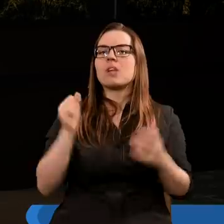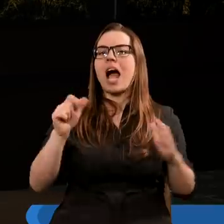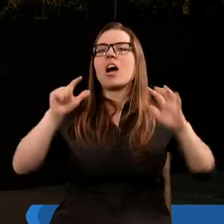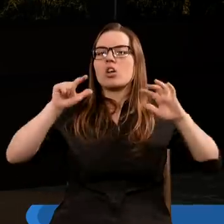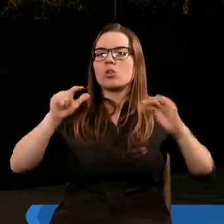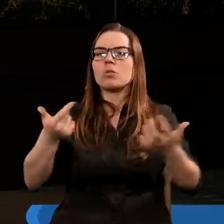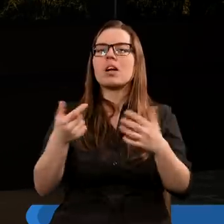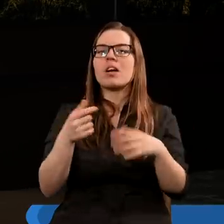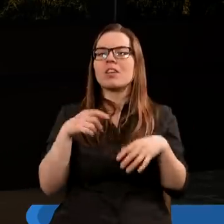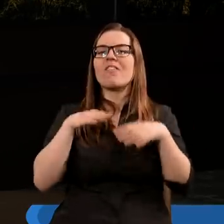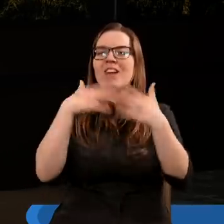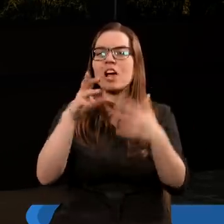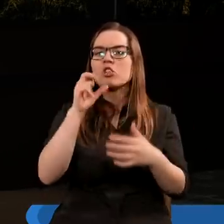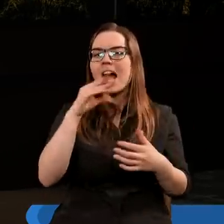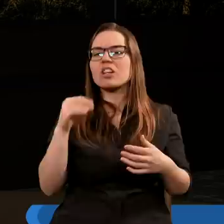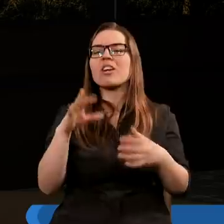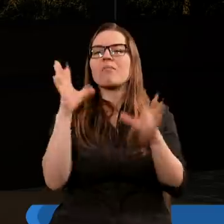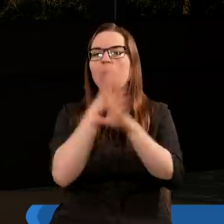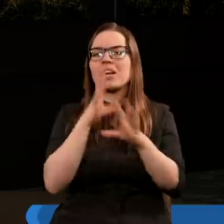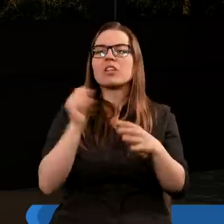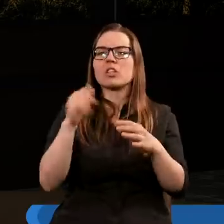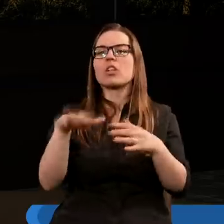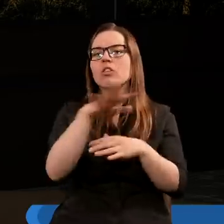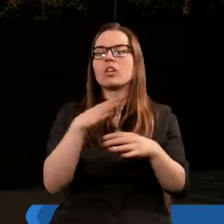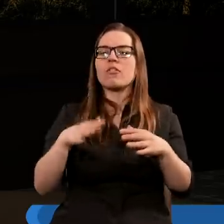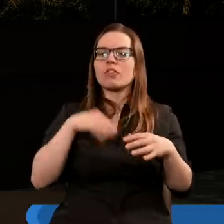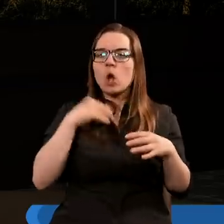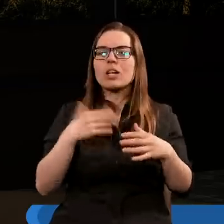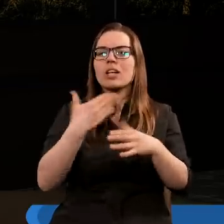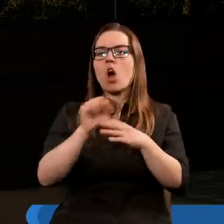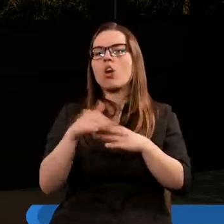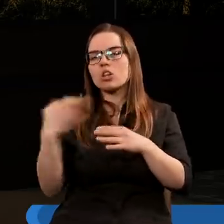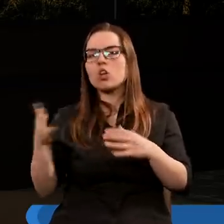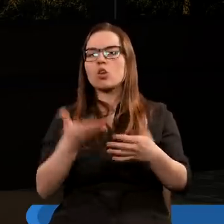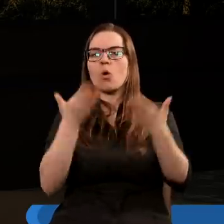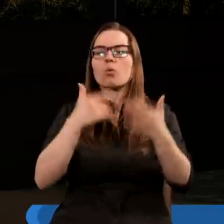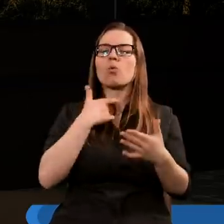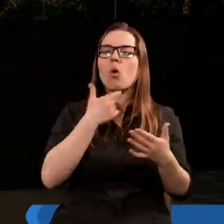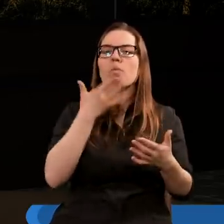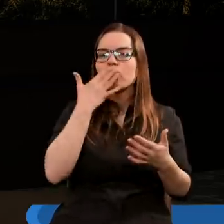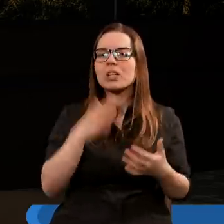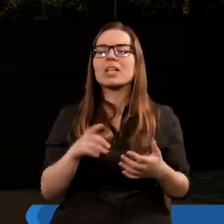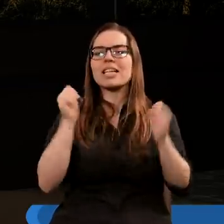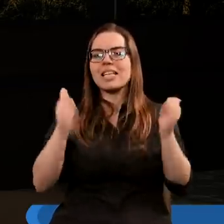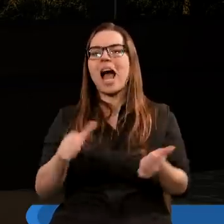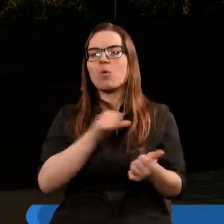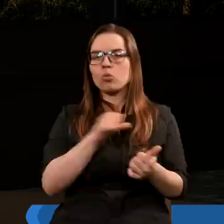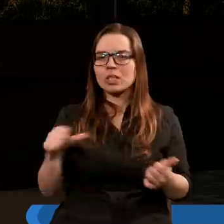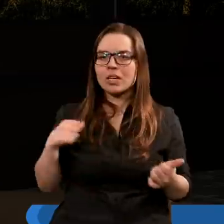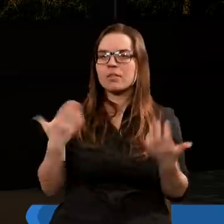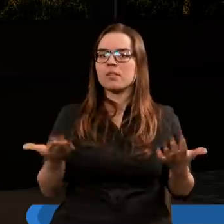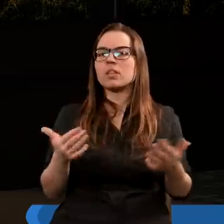siódmy wylał czaszę swoją w powietrze i rozległ się ze świątyni od tronu donośny głos mówiący stało się.